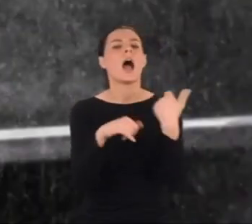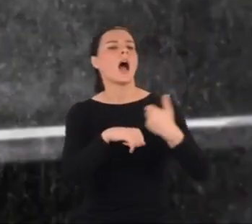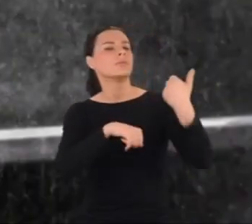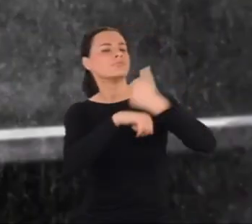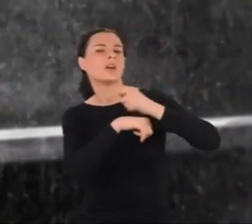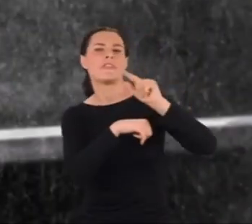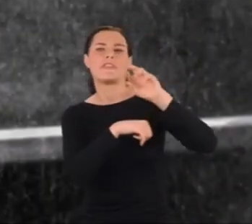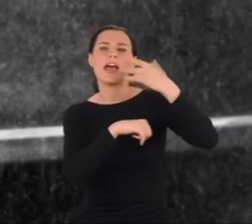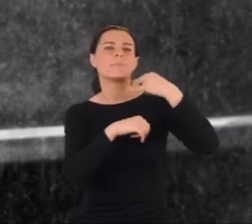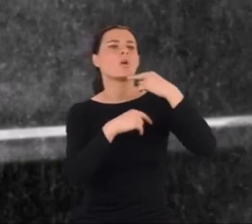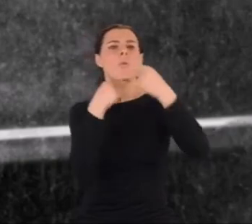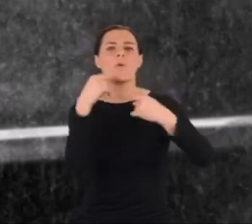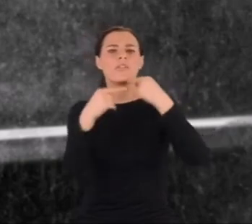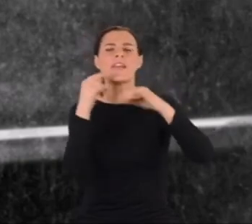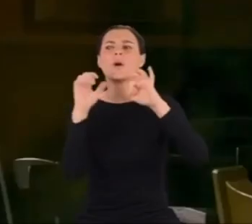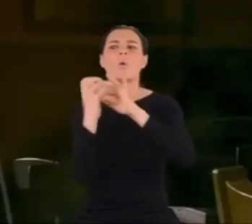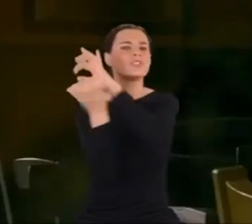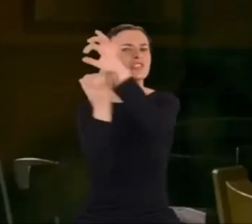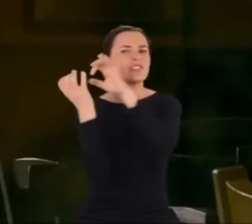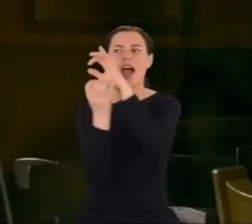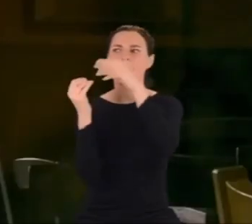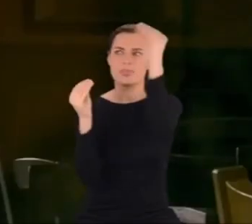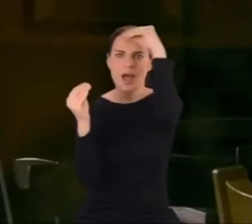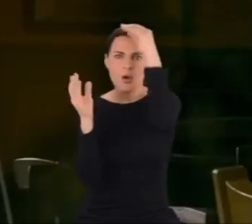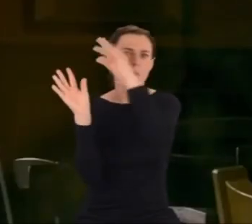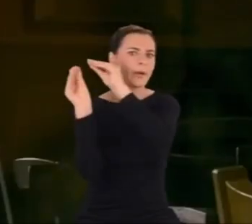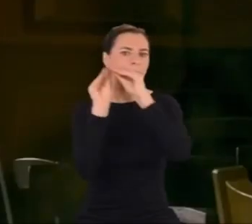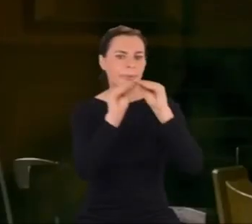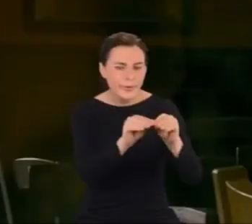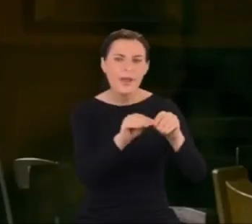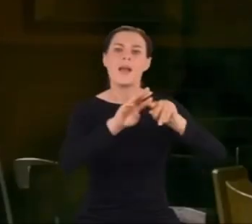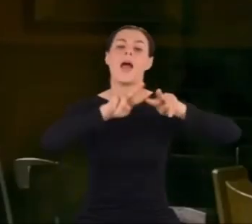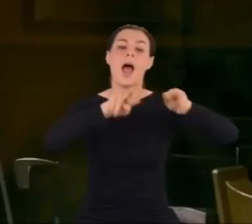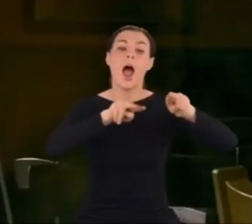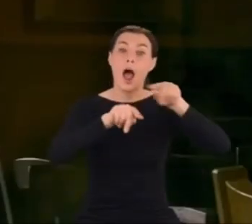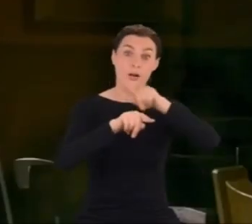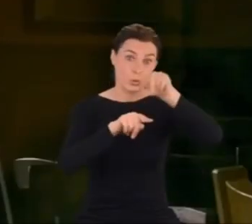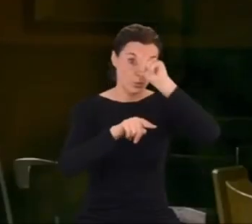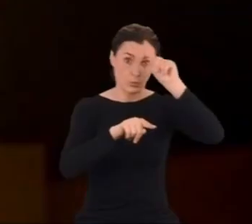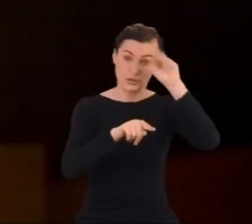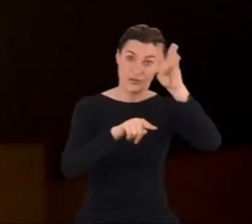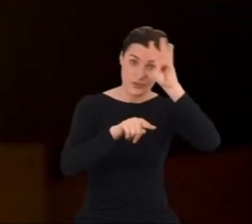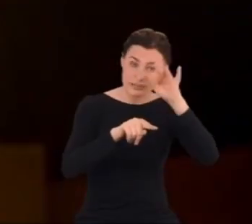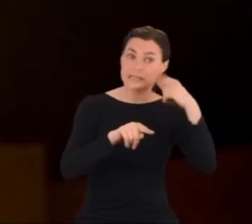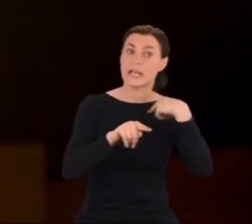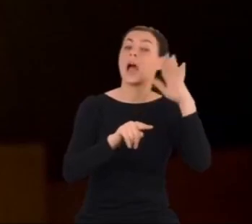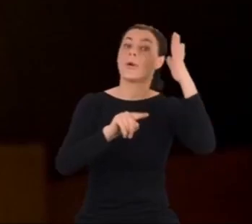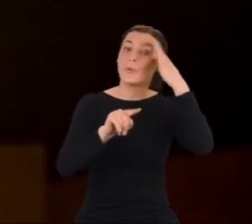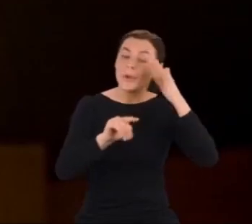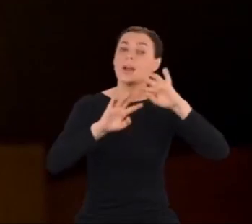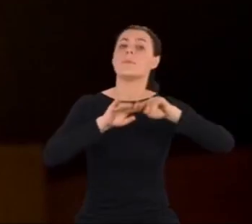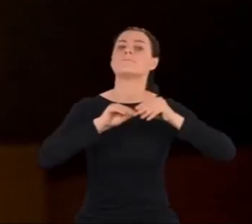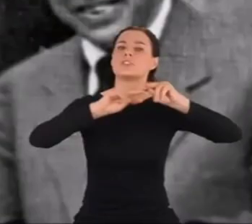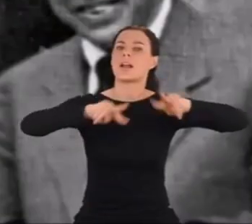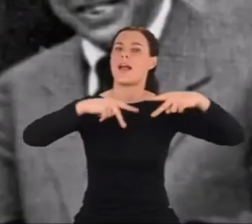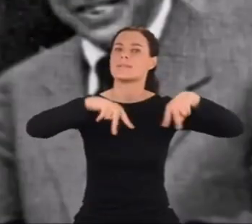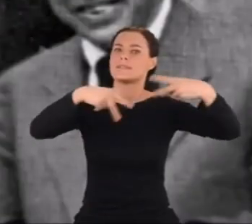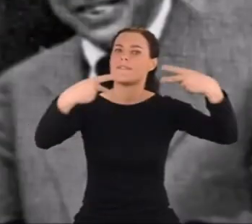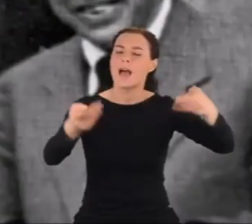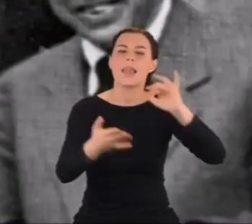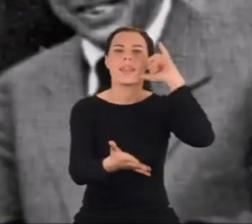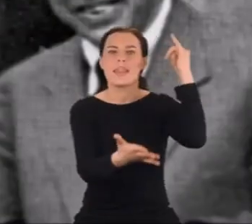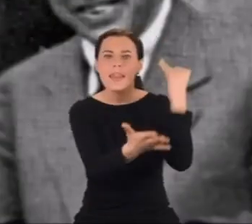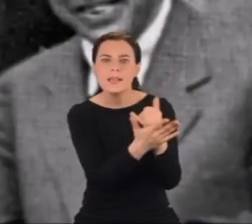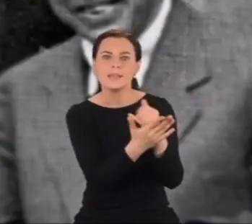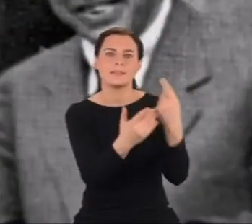najnowszymi osiągnięciami światowej nauki. Oni zaś rozpowszechniali je we włoskim środowisku naukowym za pośrednictwem listów